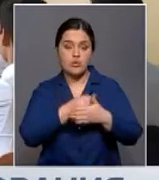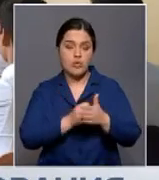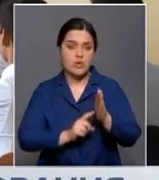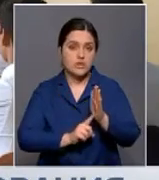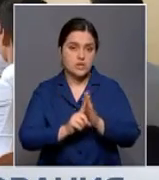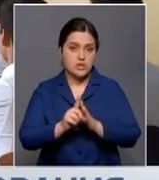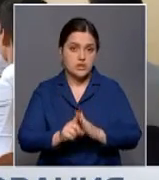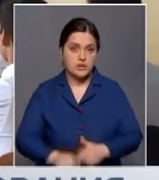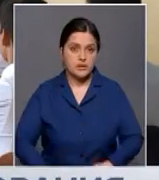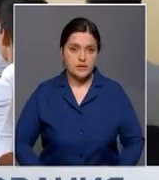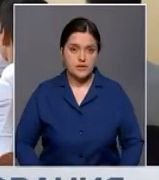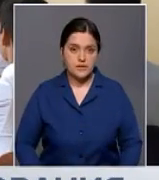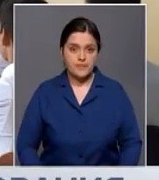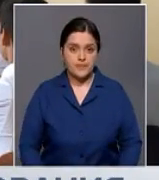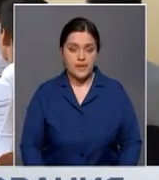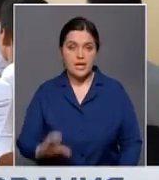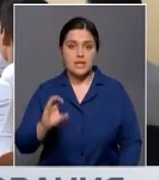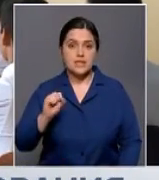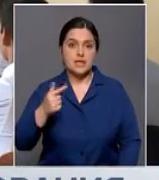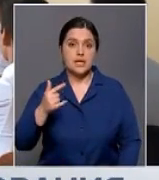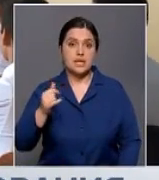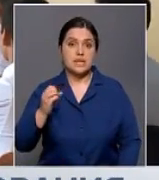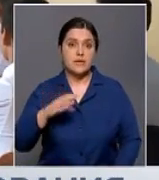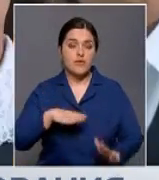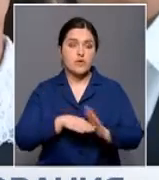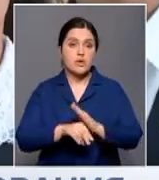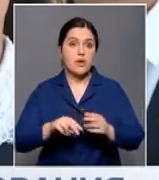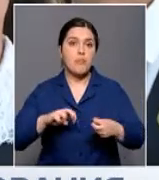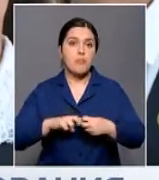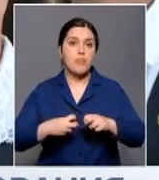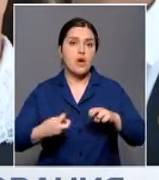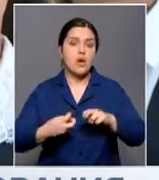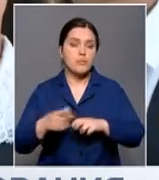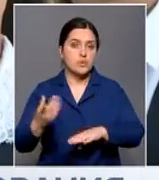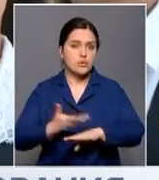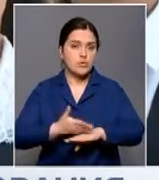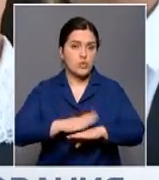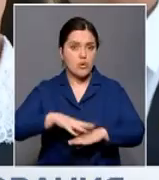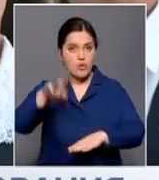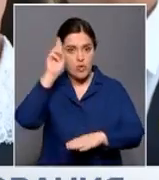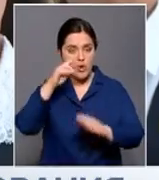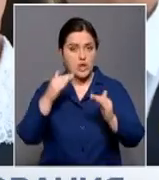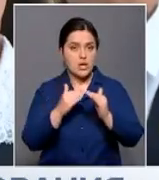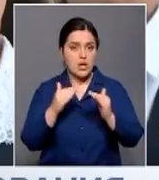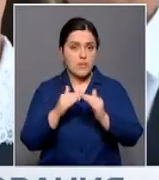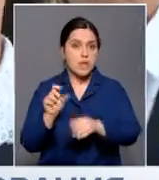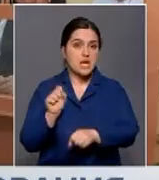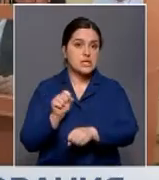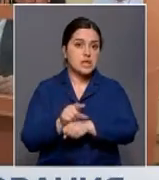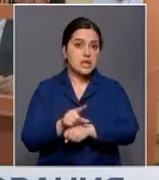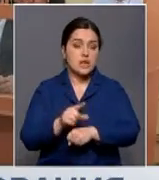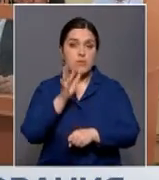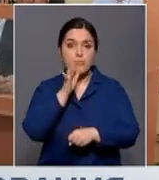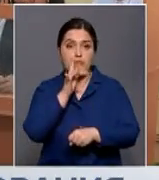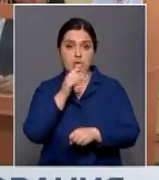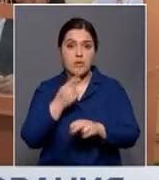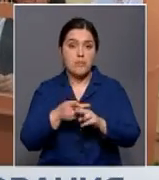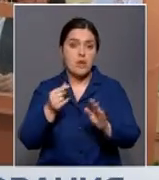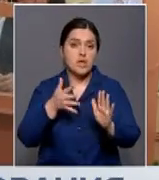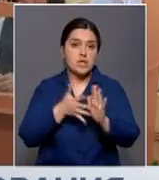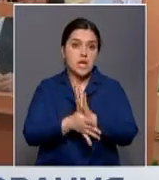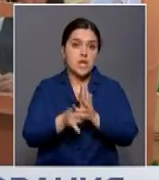Ирланд Сагадиев затронул и проблему загруженности учеников домашним заданием. По времени, которое